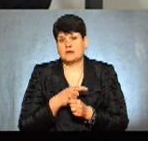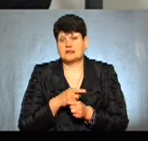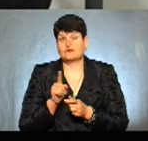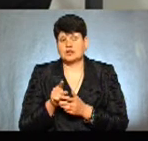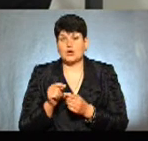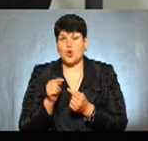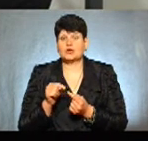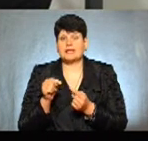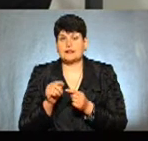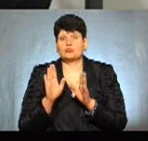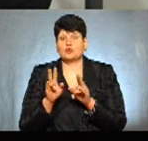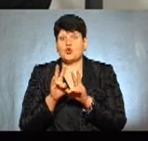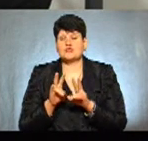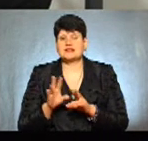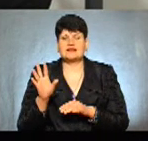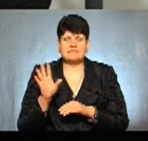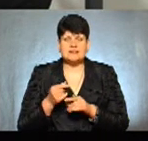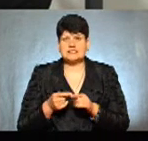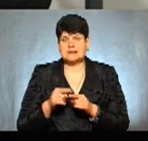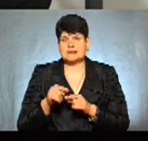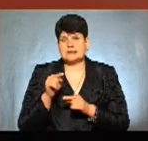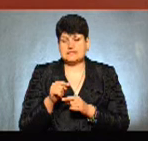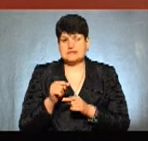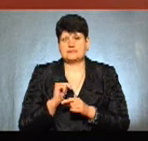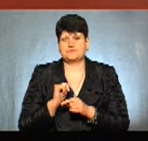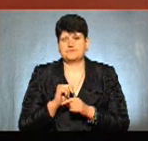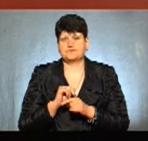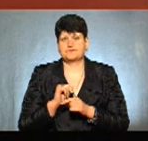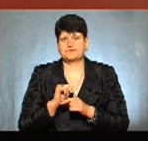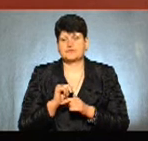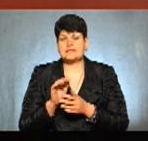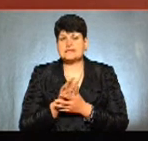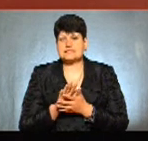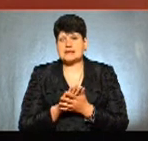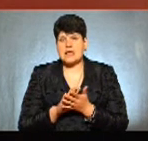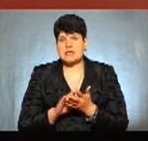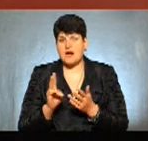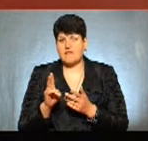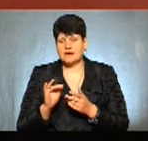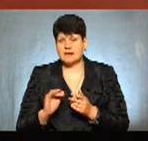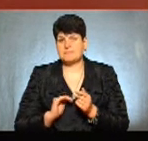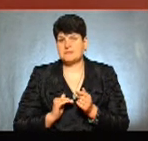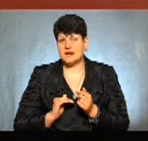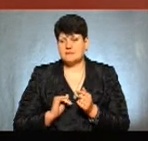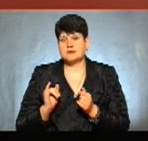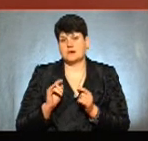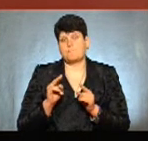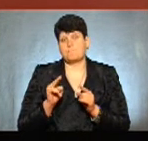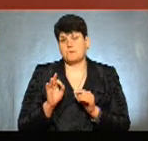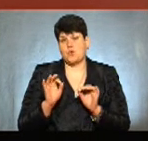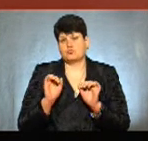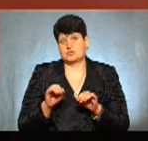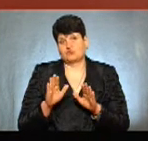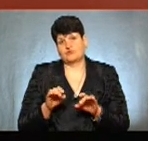конкретно будуть розглядати всі ці заявки підприємців і, по можливості, вже б тут самі